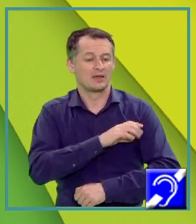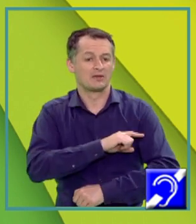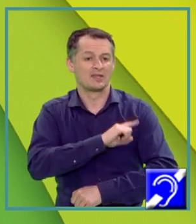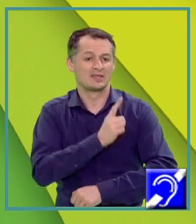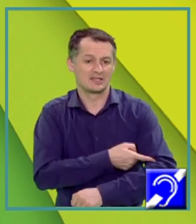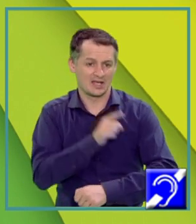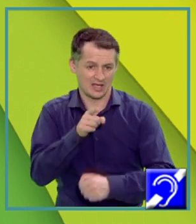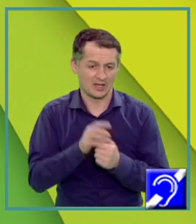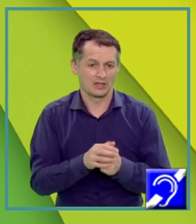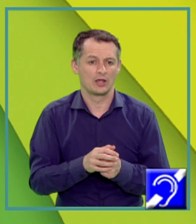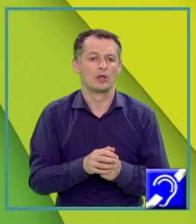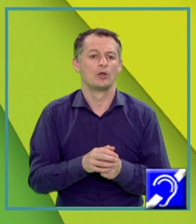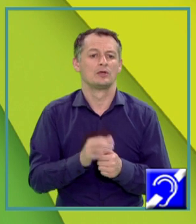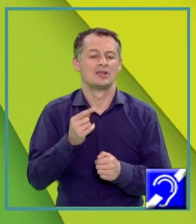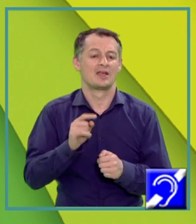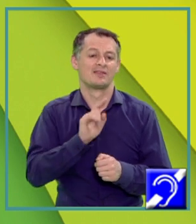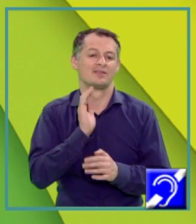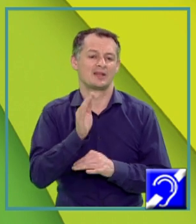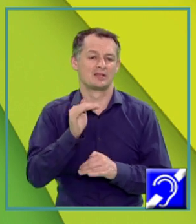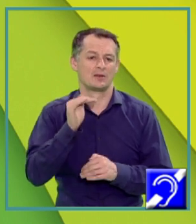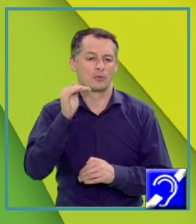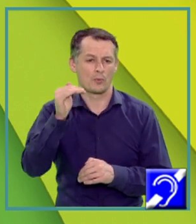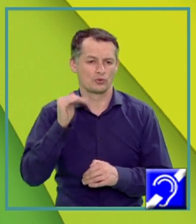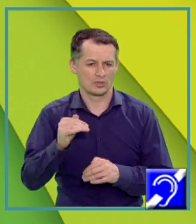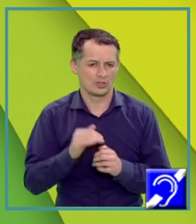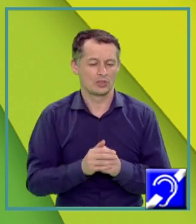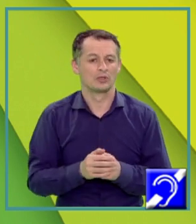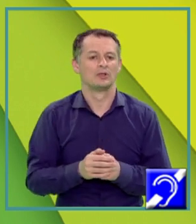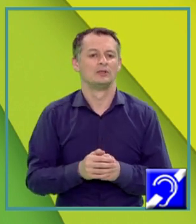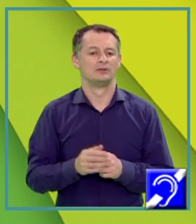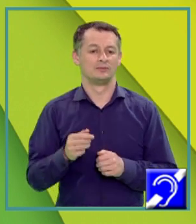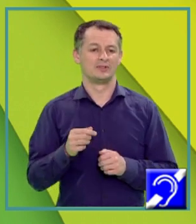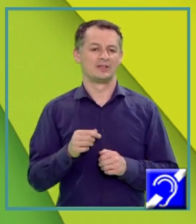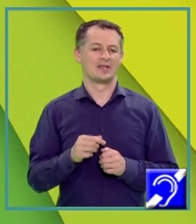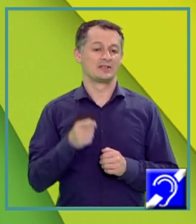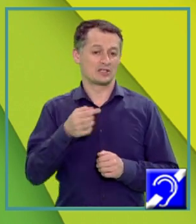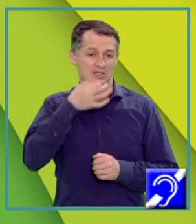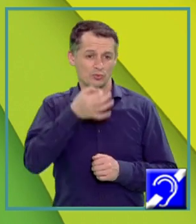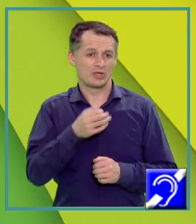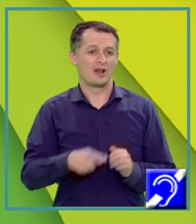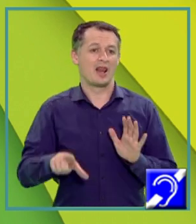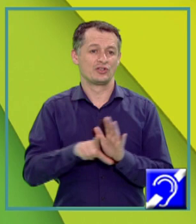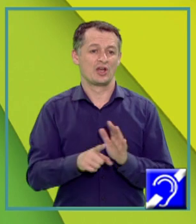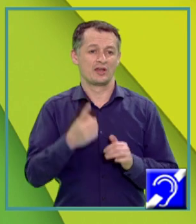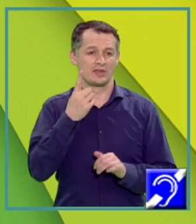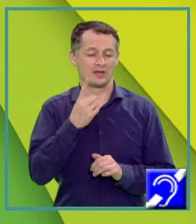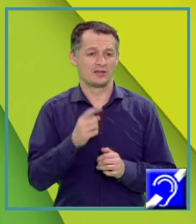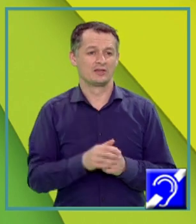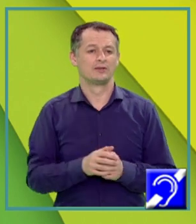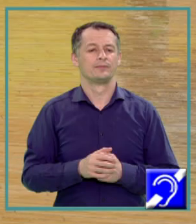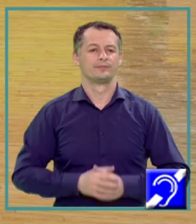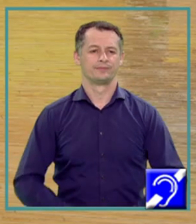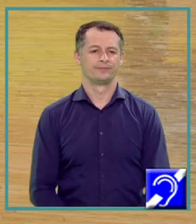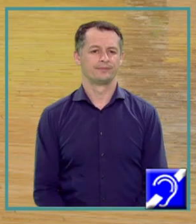direct proporțională cu fluxul radiației incidente, adică exact ce afirmă legea întâi a efectului fotoelectric